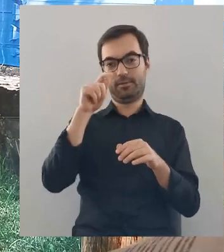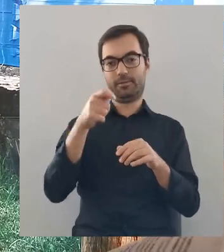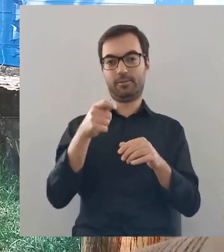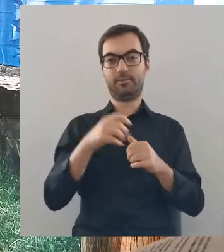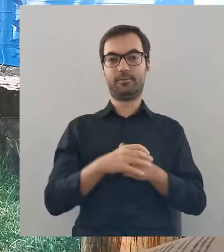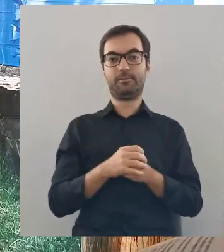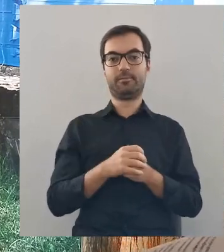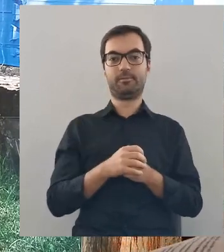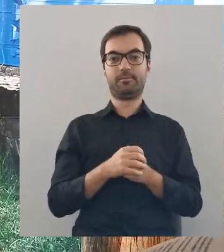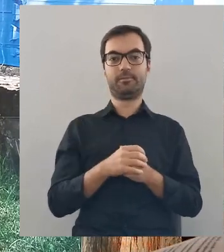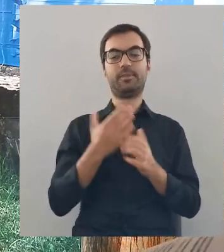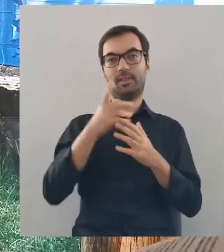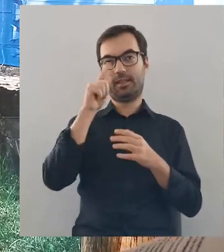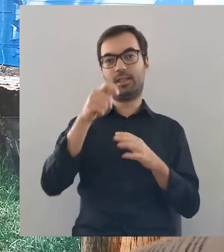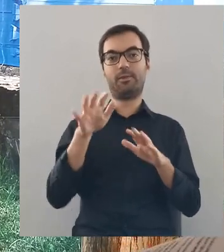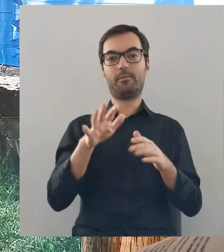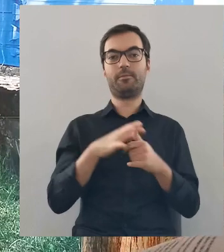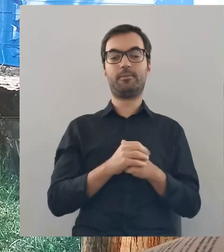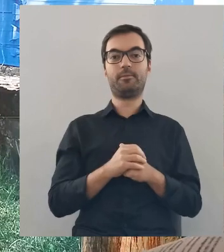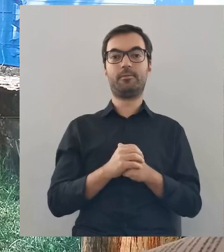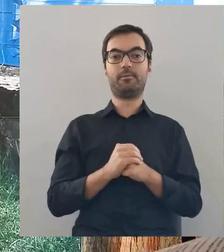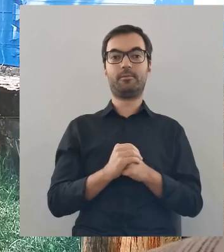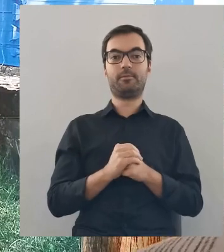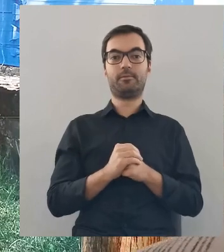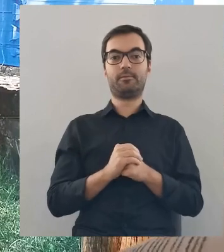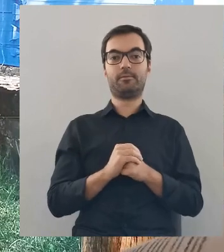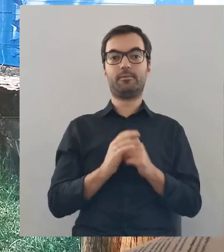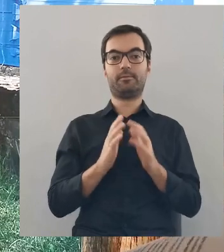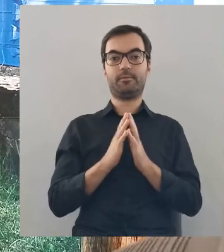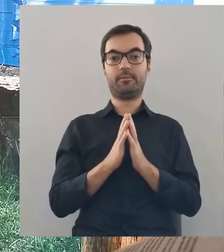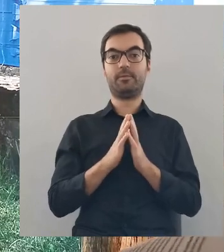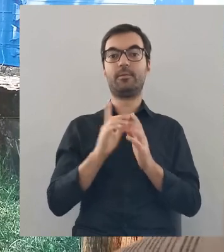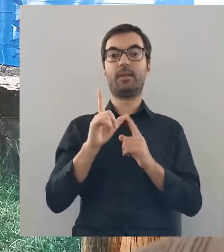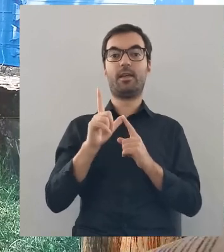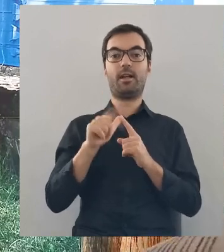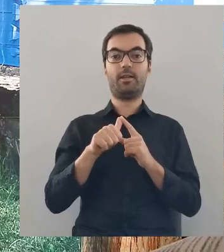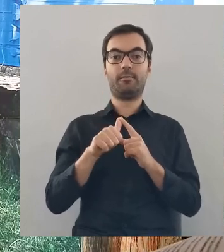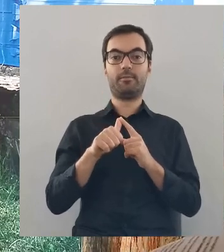nazwa tego miejsca.